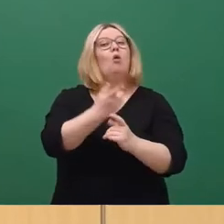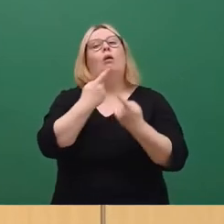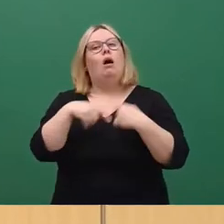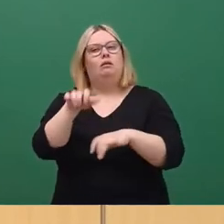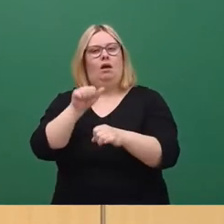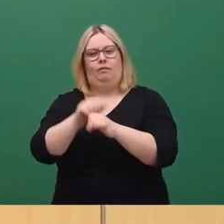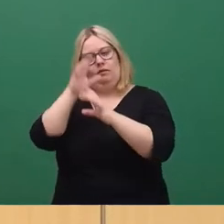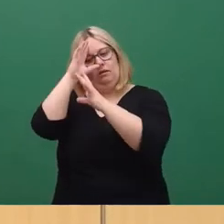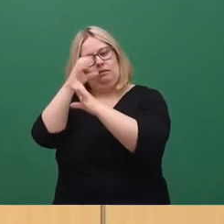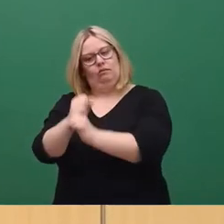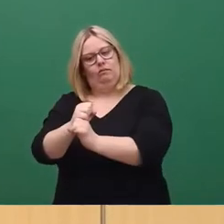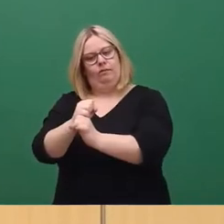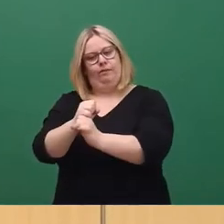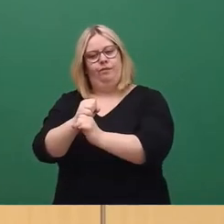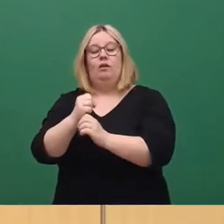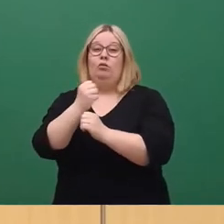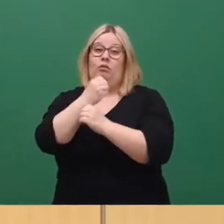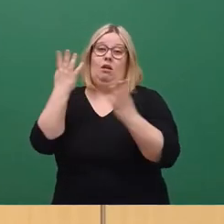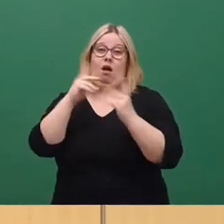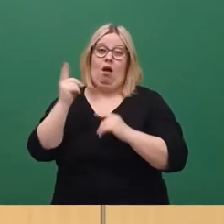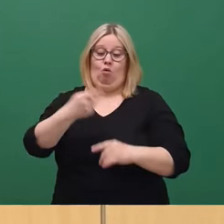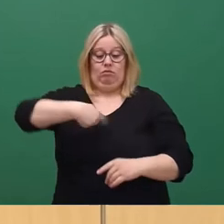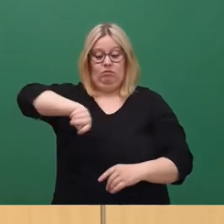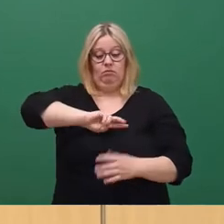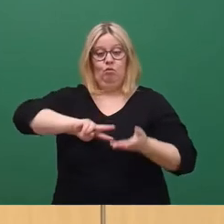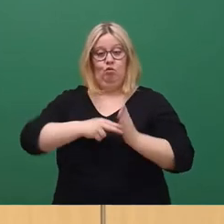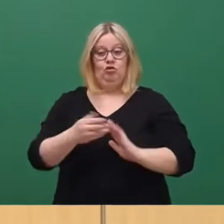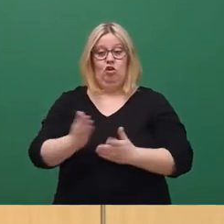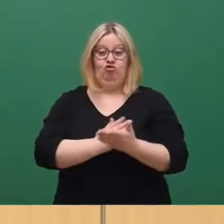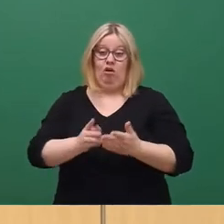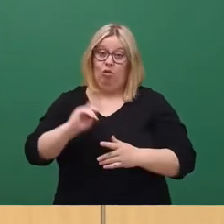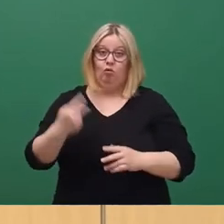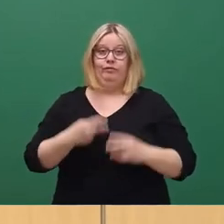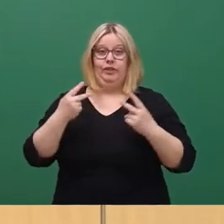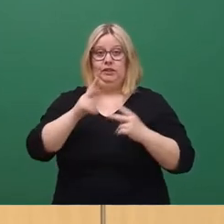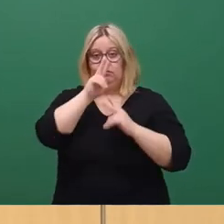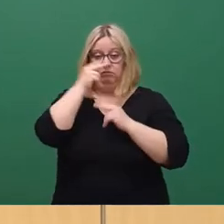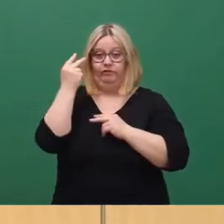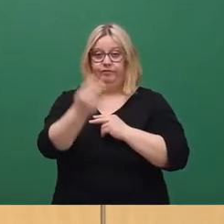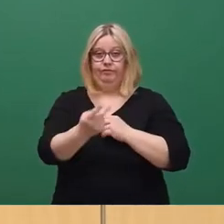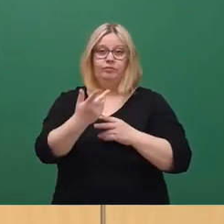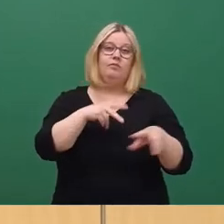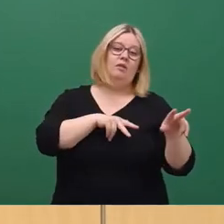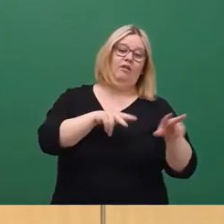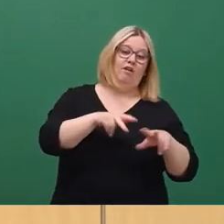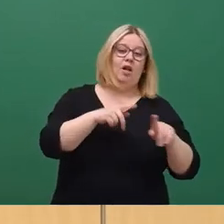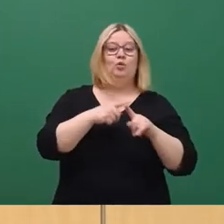und natürlich nicht zuletzt wir als politische Entscheidungsträger in Verwaltung und Rat.